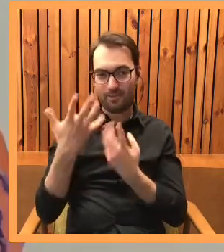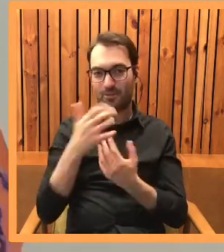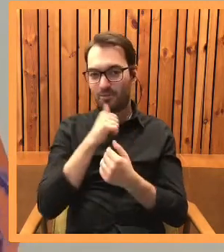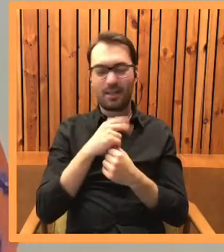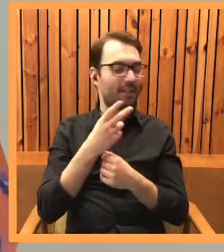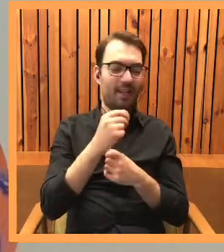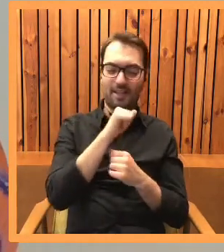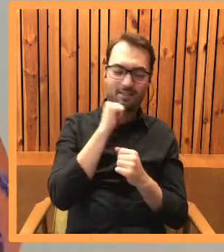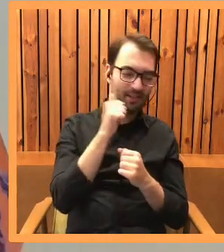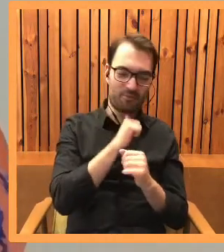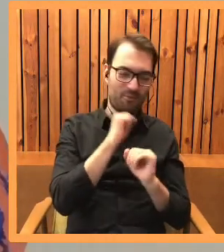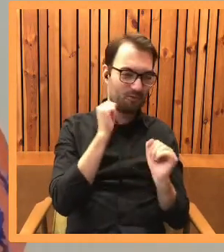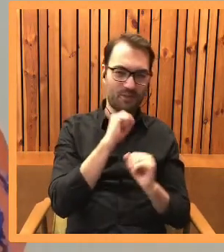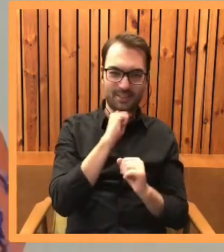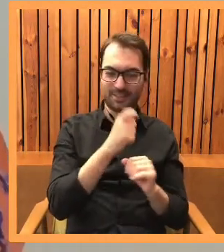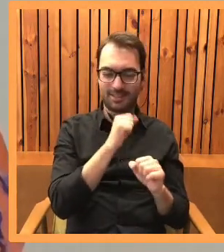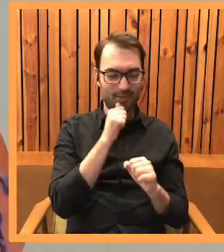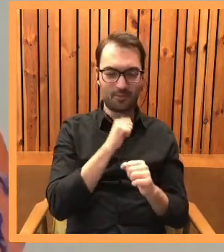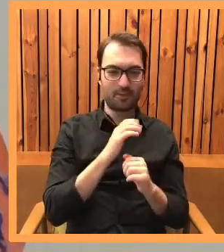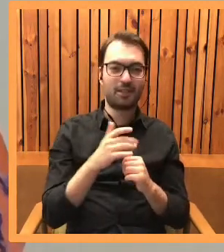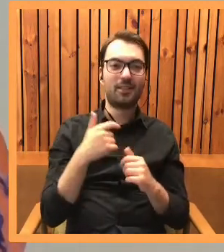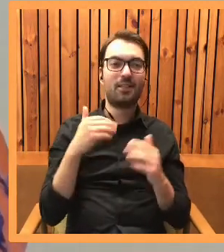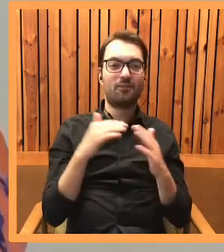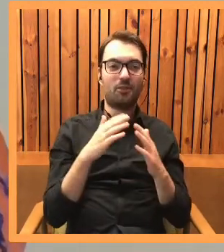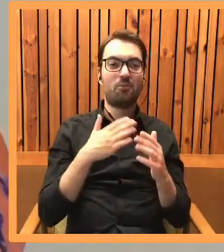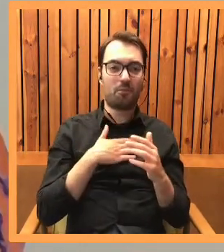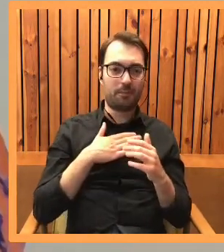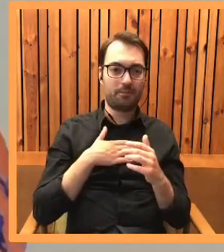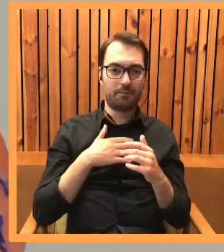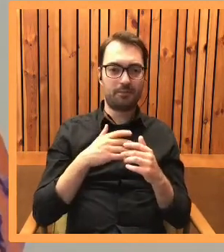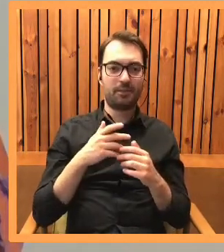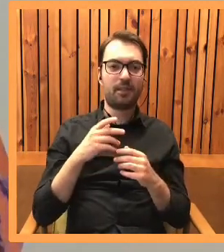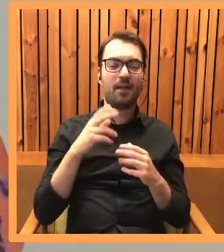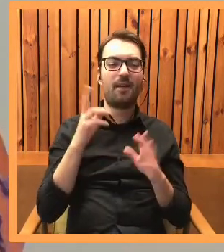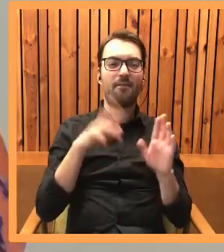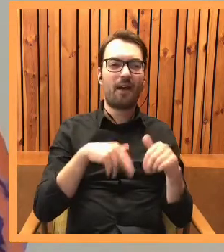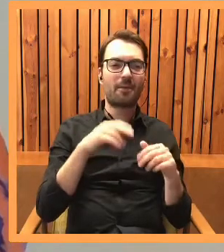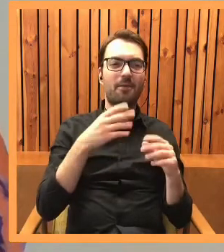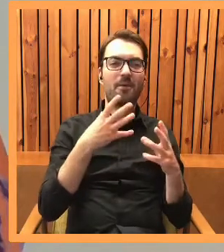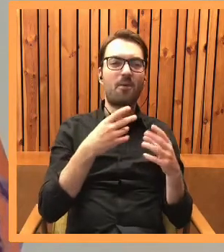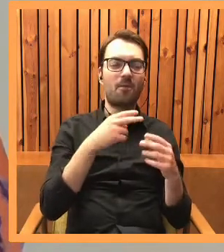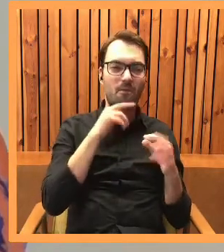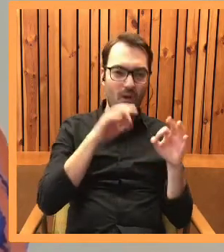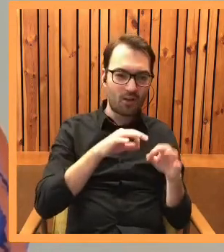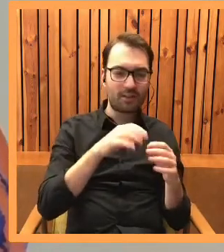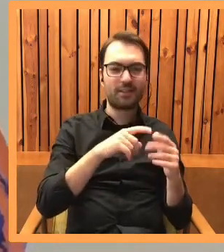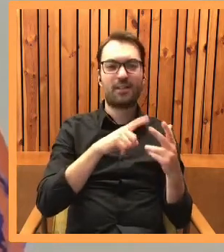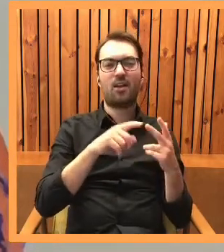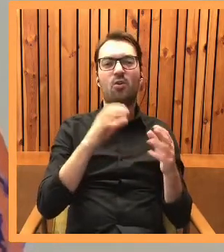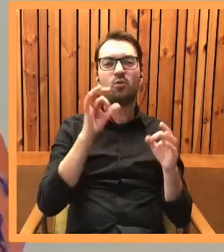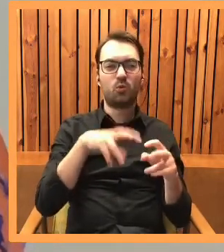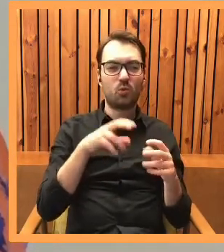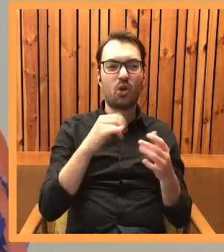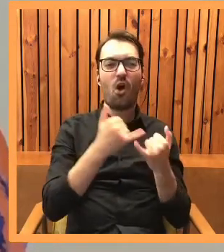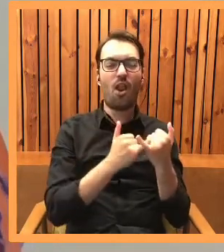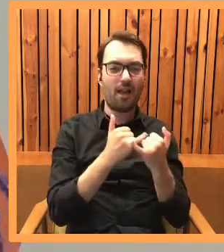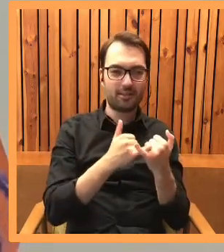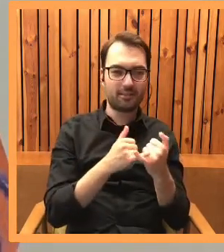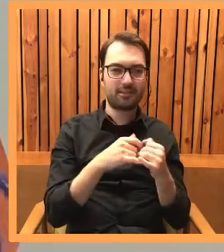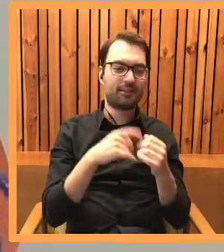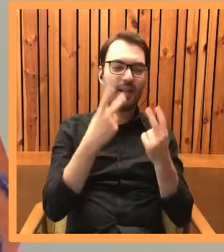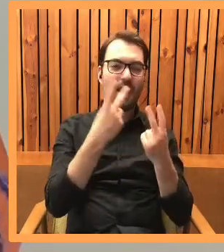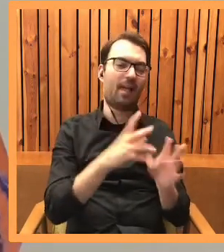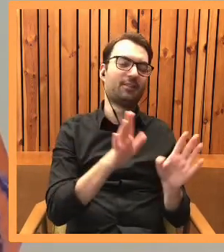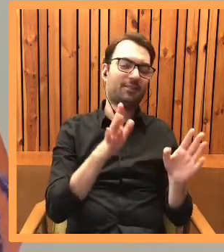Nie, nie próbowałam. Chociaż w domu mamy i akwarele, i pastele suche, olejne. Na razie leżą i